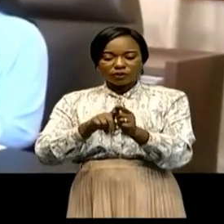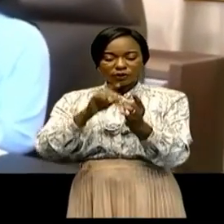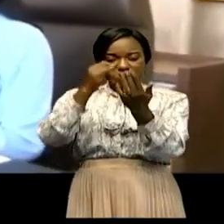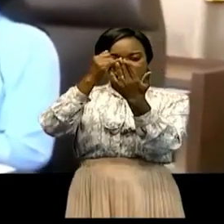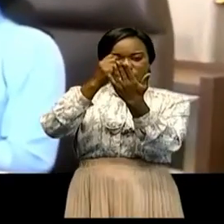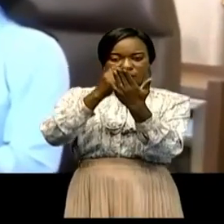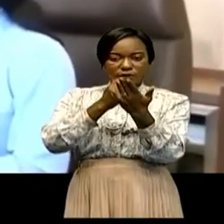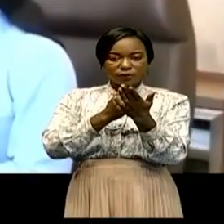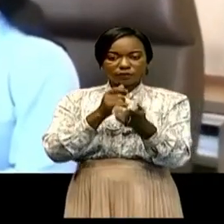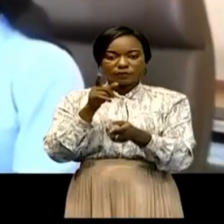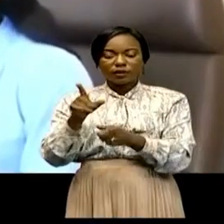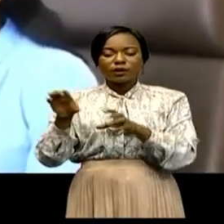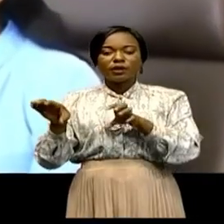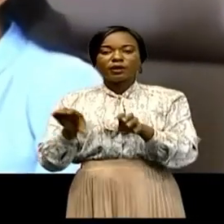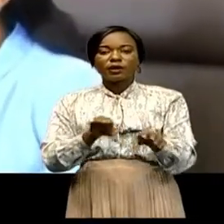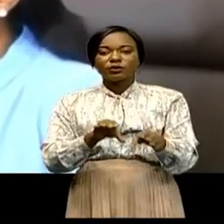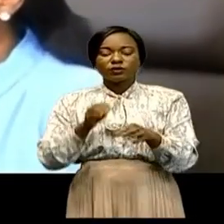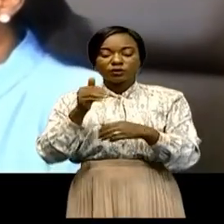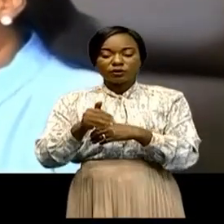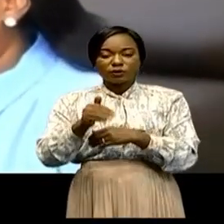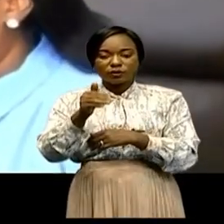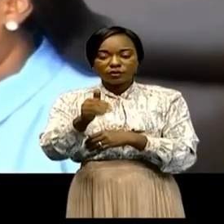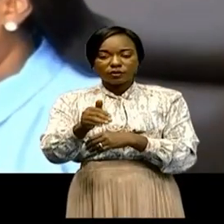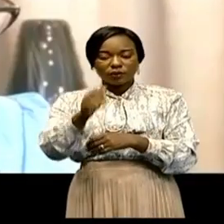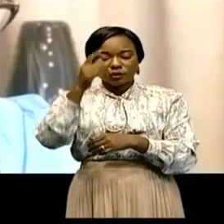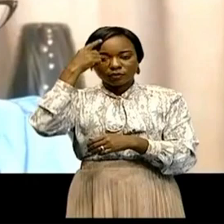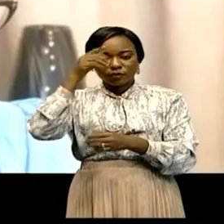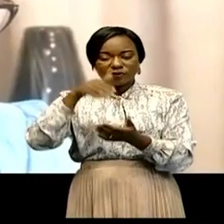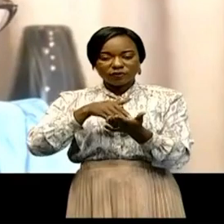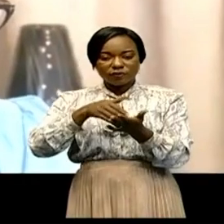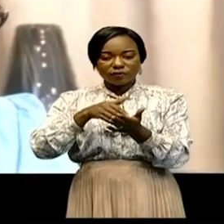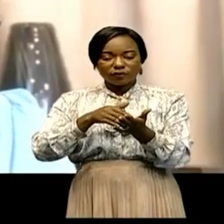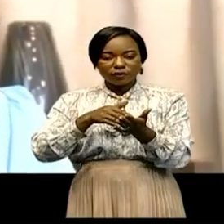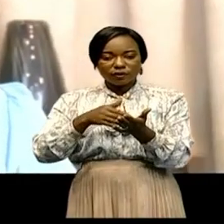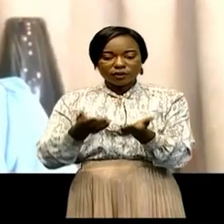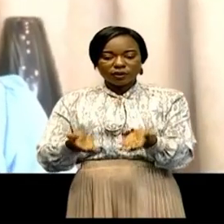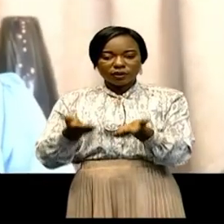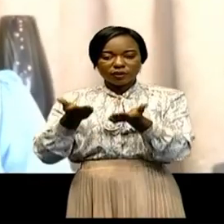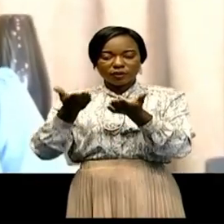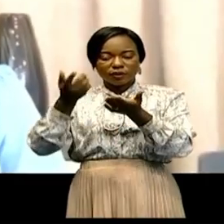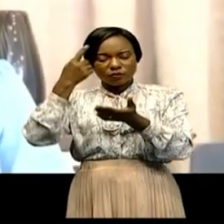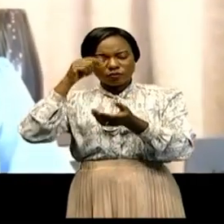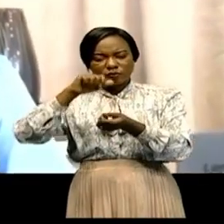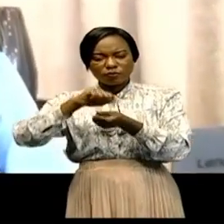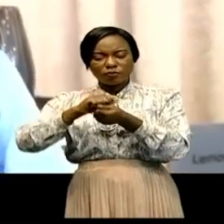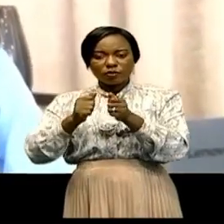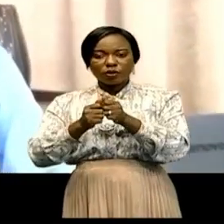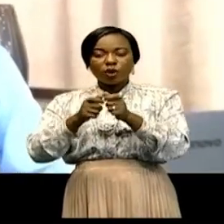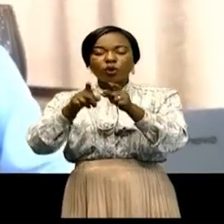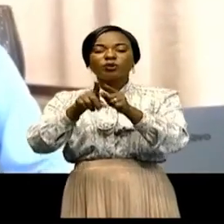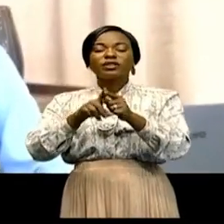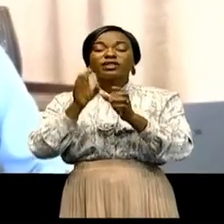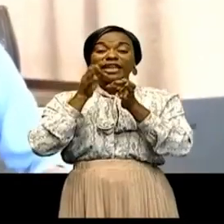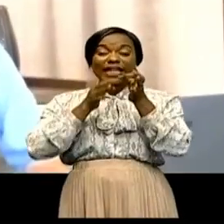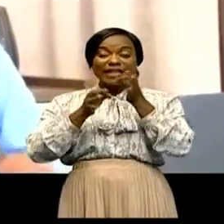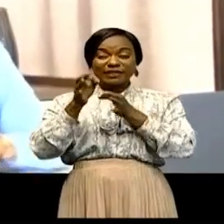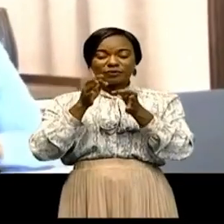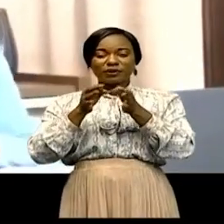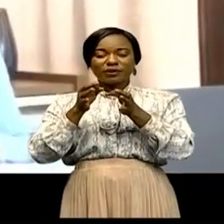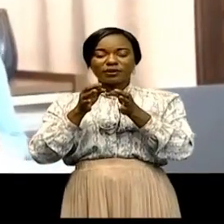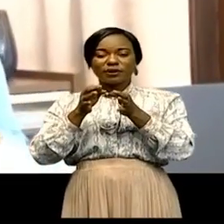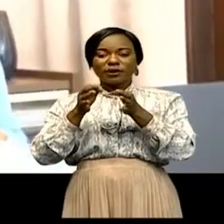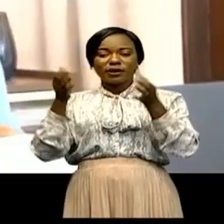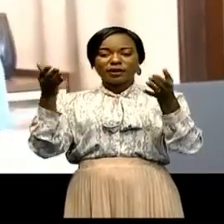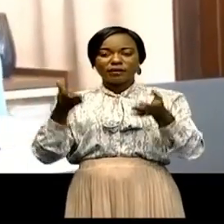fers les actions des vents rémédiés aux faiblesses élevées par les différents diagnostics. Il a expliqué que la